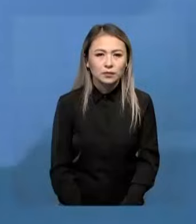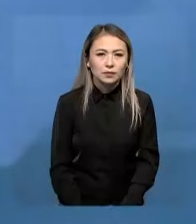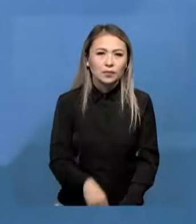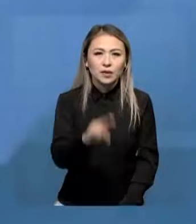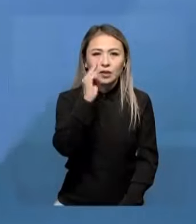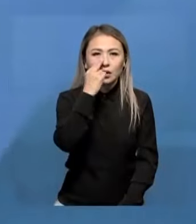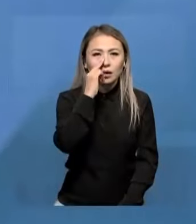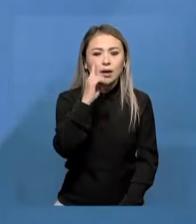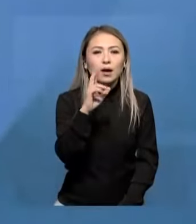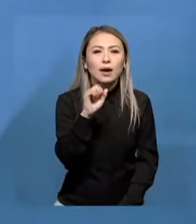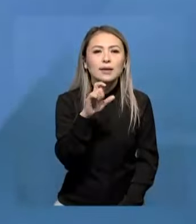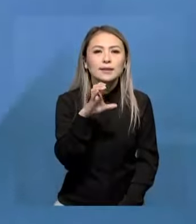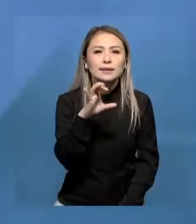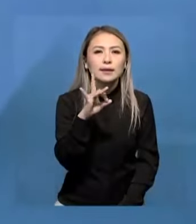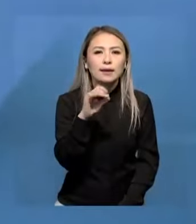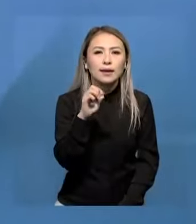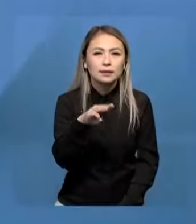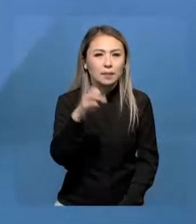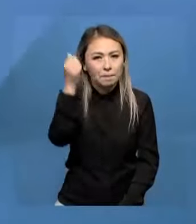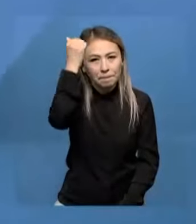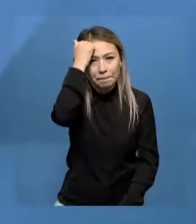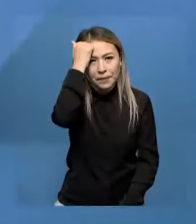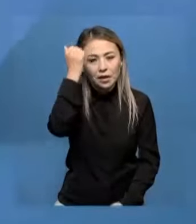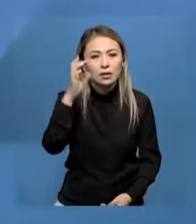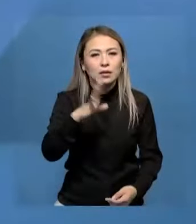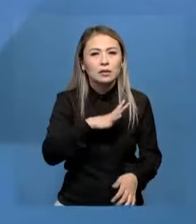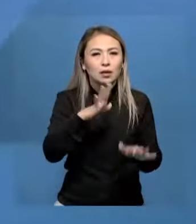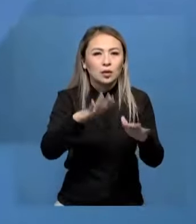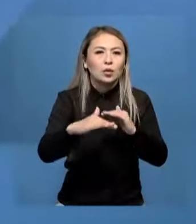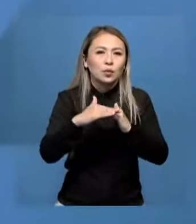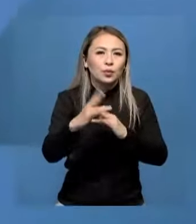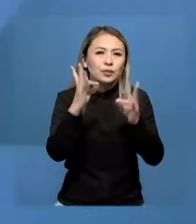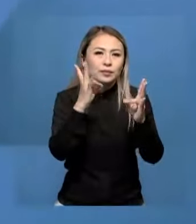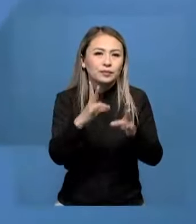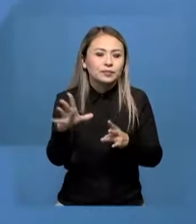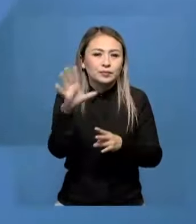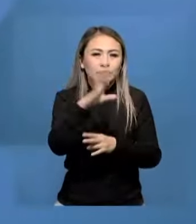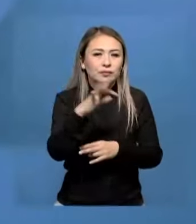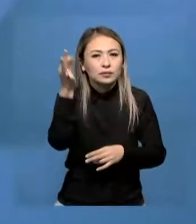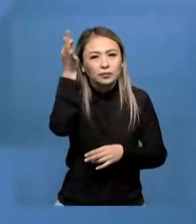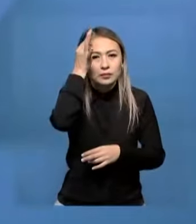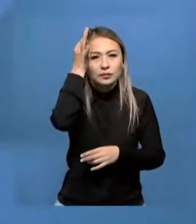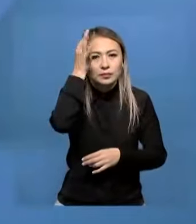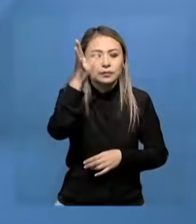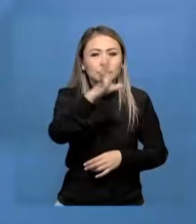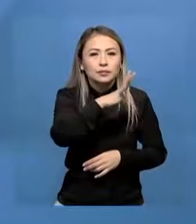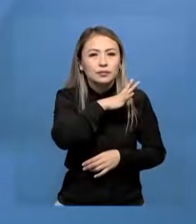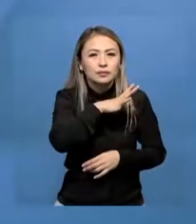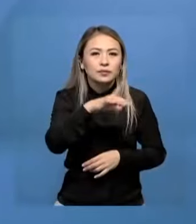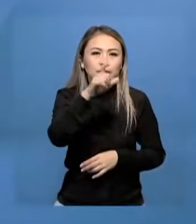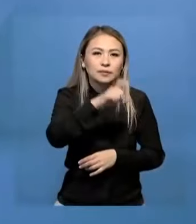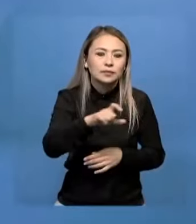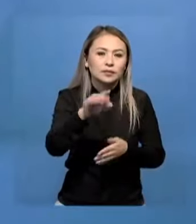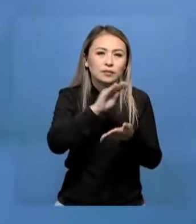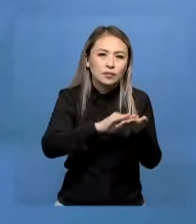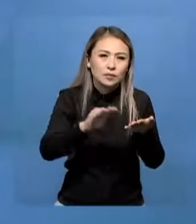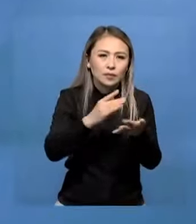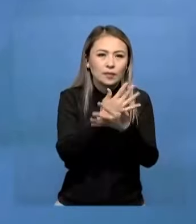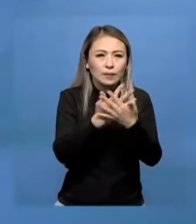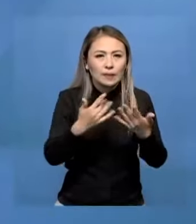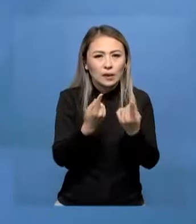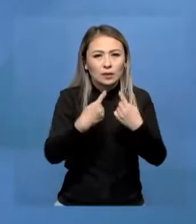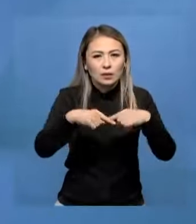Шымген тіктер қасырет мемориалында қоң сүрінге ұшыраған құрбандарды еске алды. Бұл күні зиялық қау мөкілдерімен